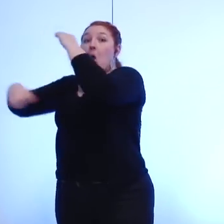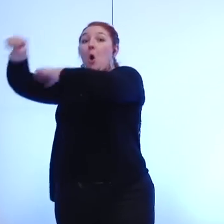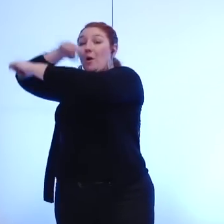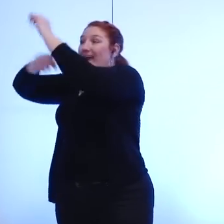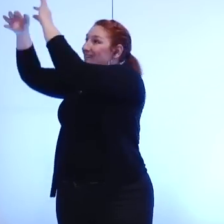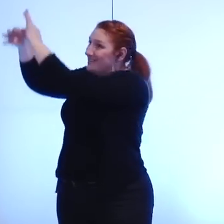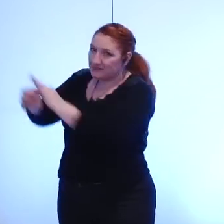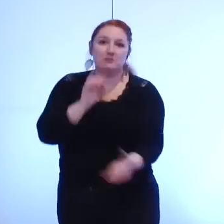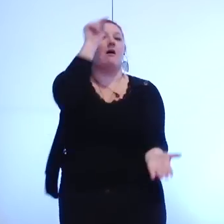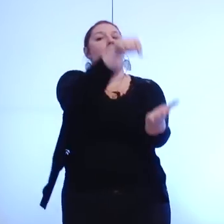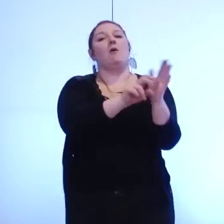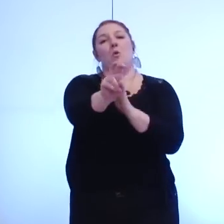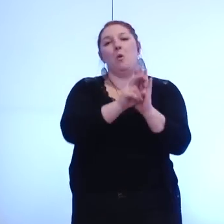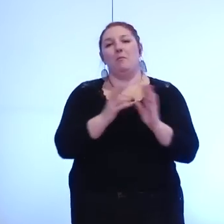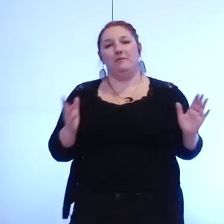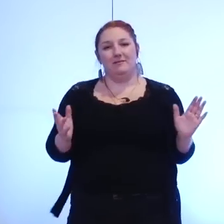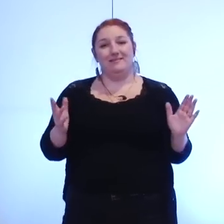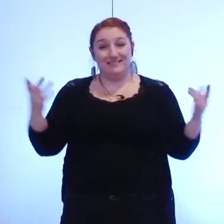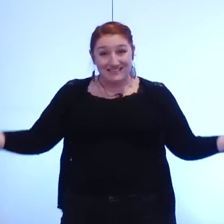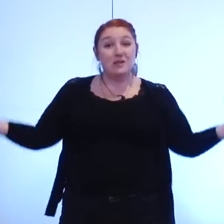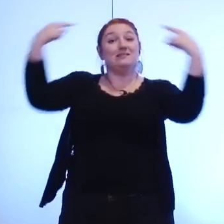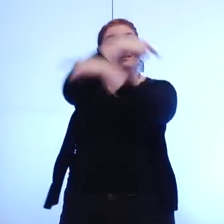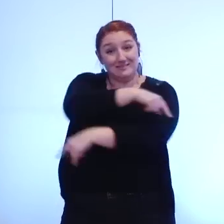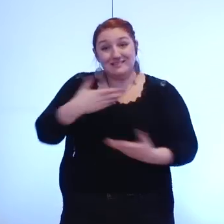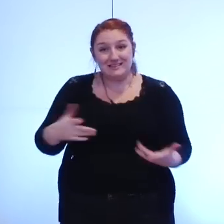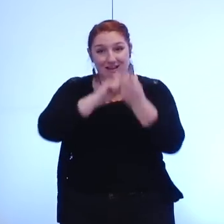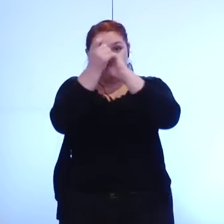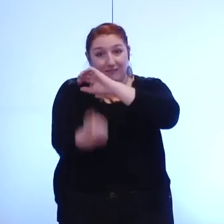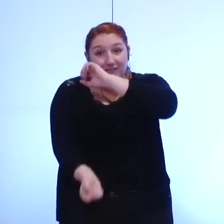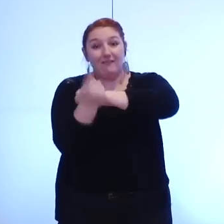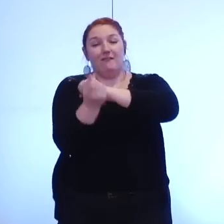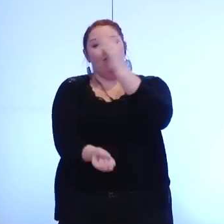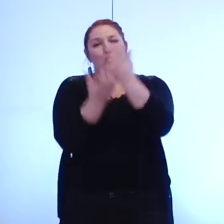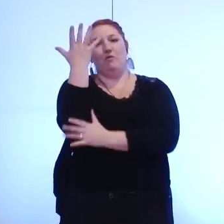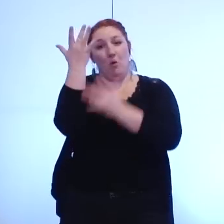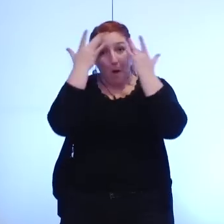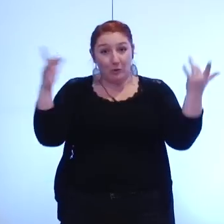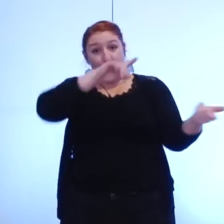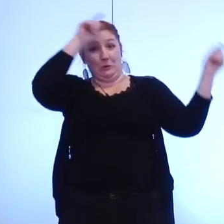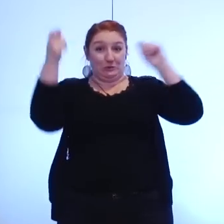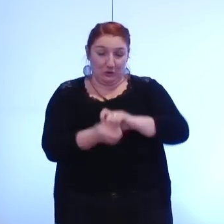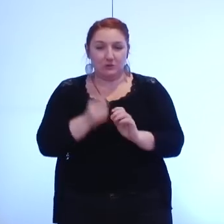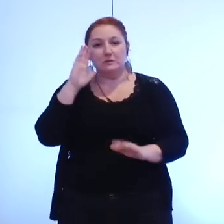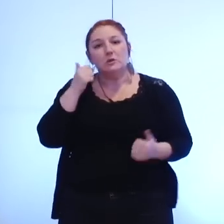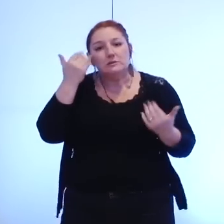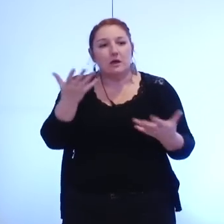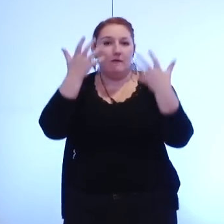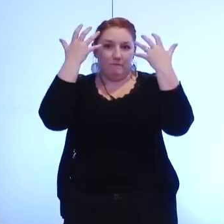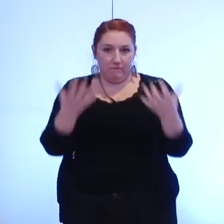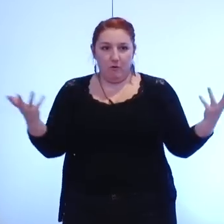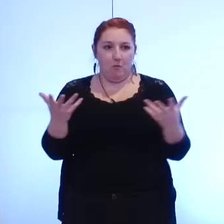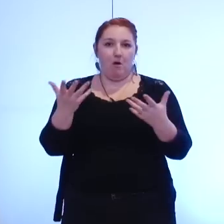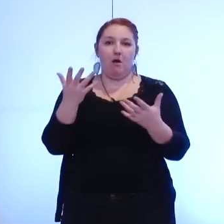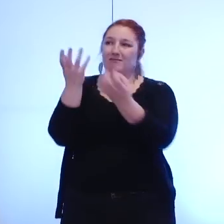et c'est ça je pense le changement fondamental peut-être en termes de culture c'est pour cela également que nous avons choisi de participer à un